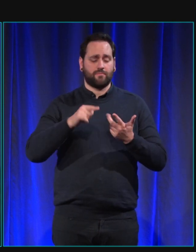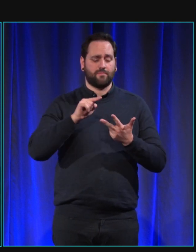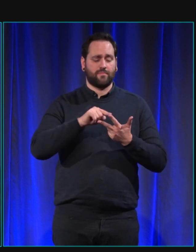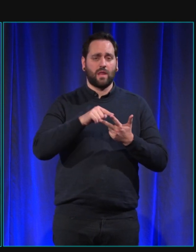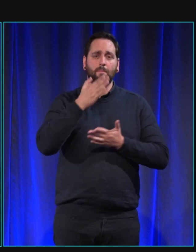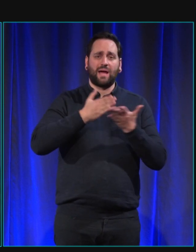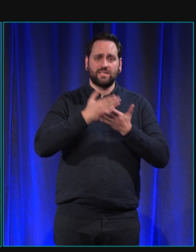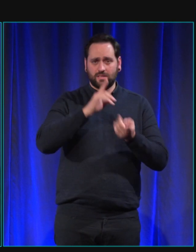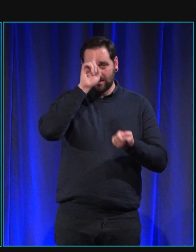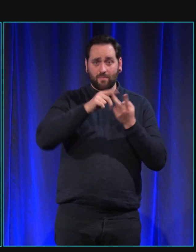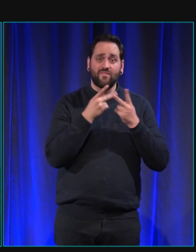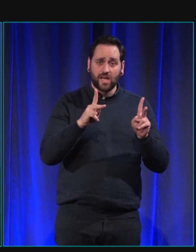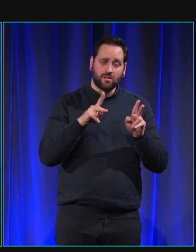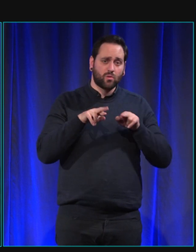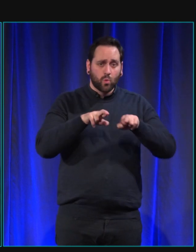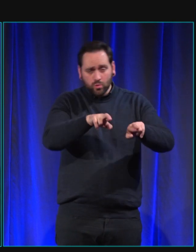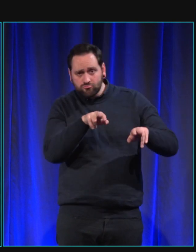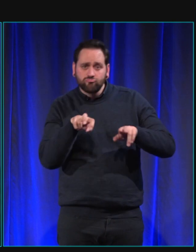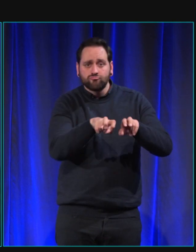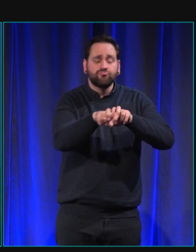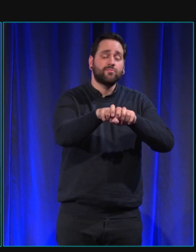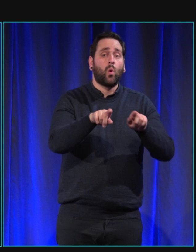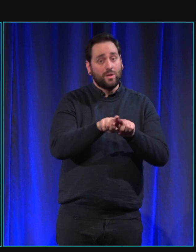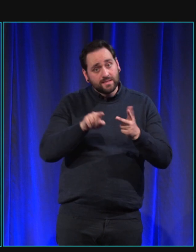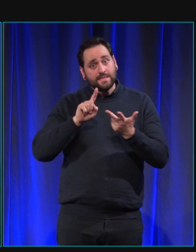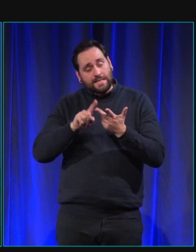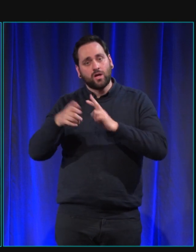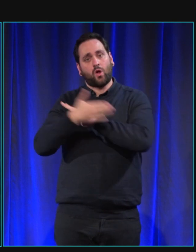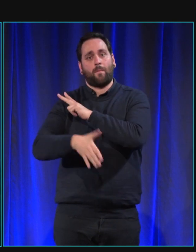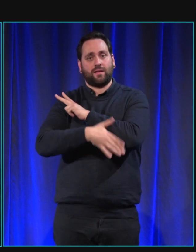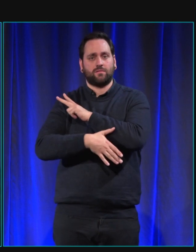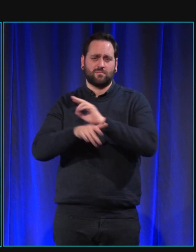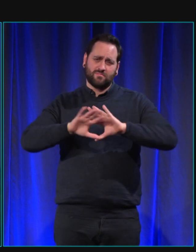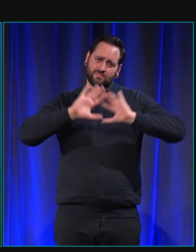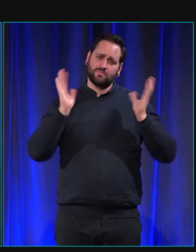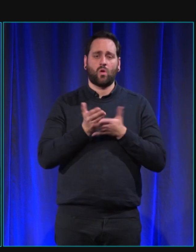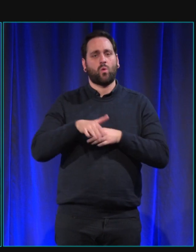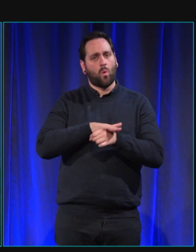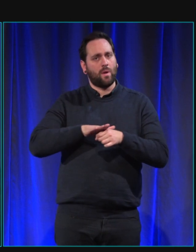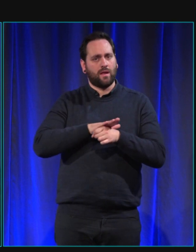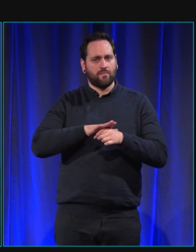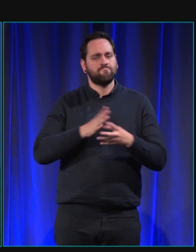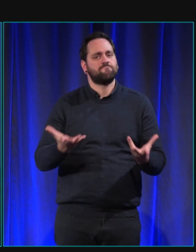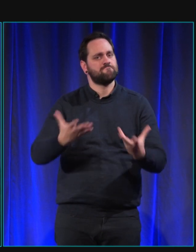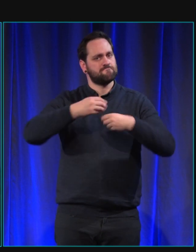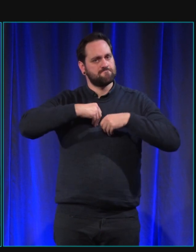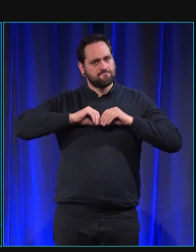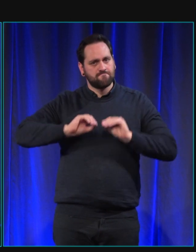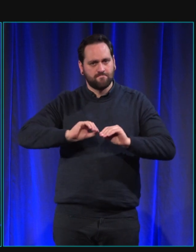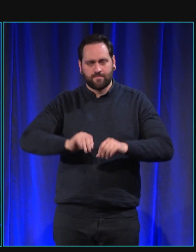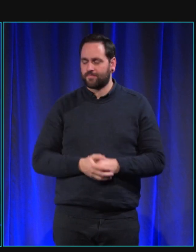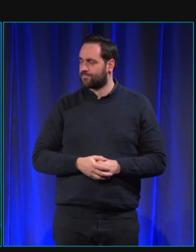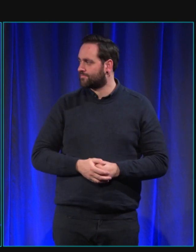une partie campagne il a le tout je peux ajouter juste quelque chose parce que je me disais que comme